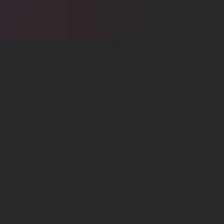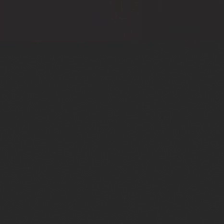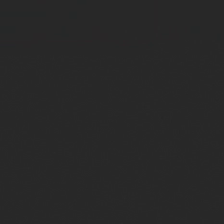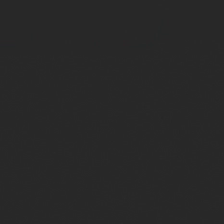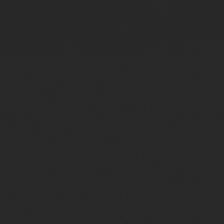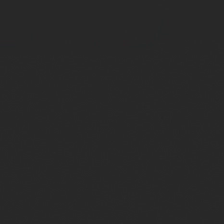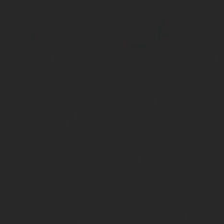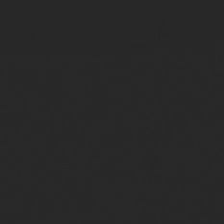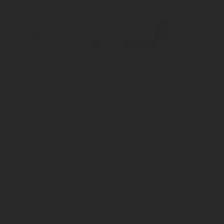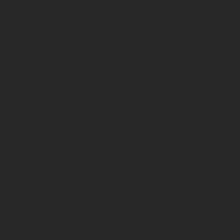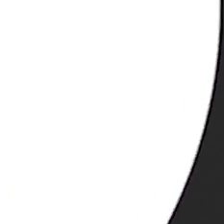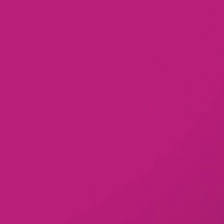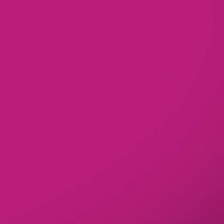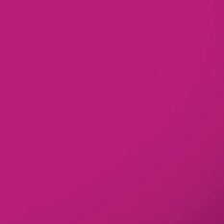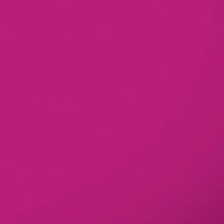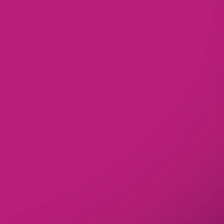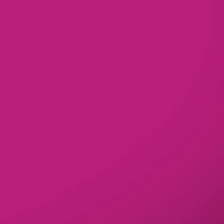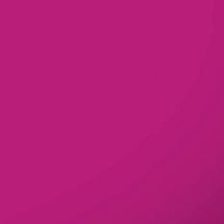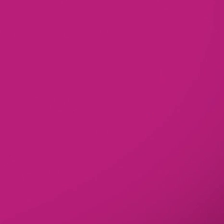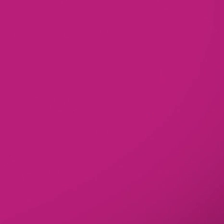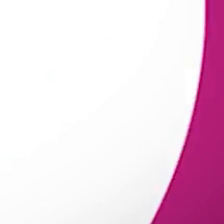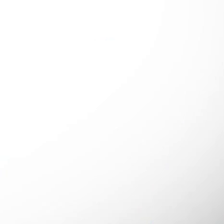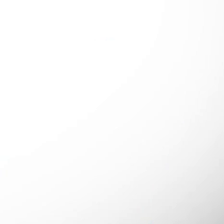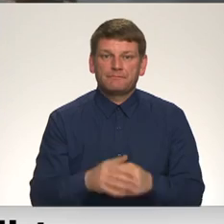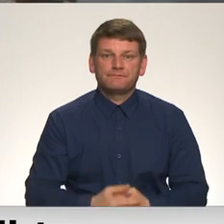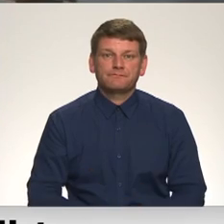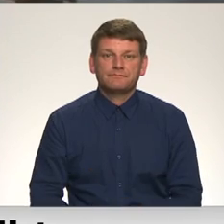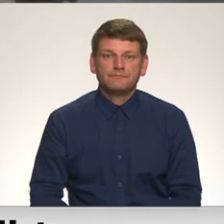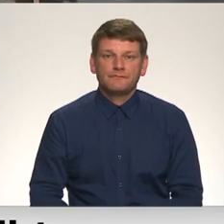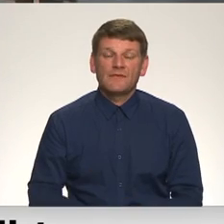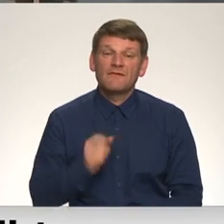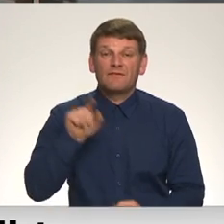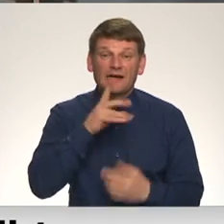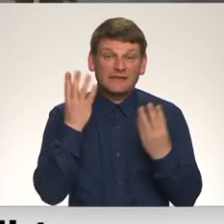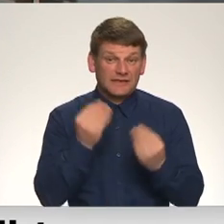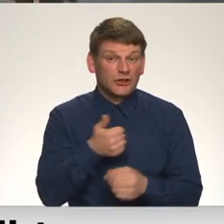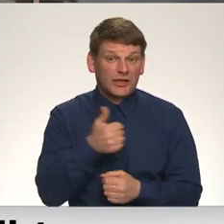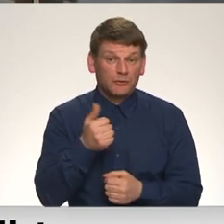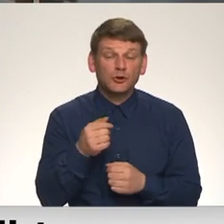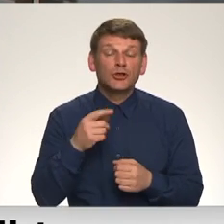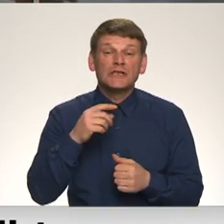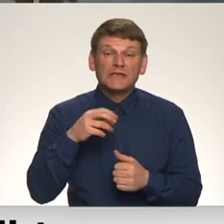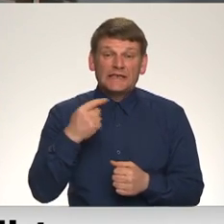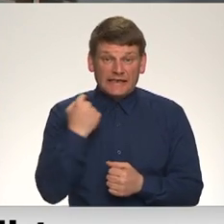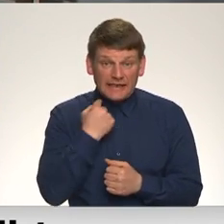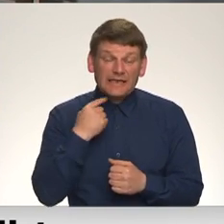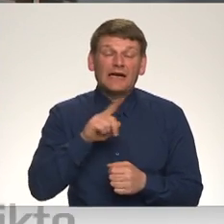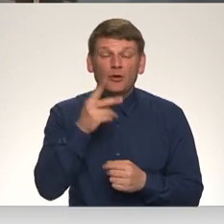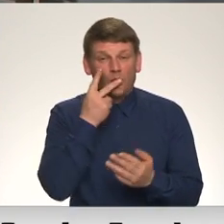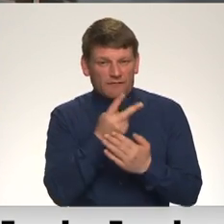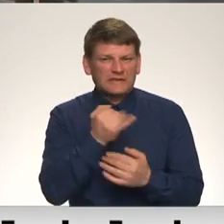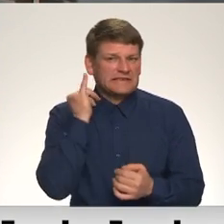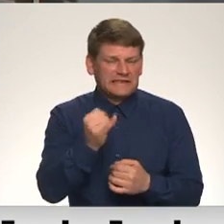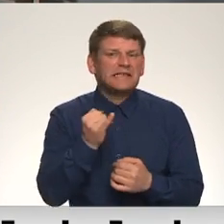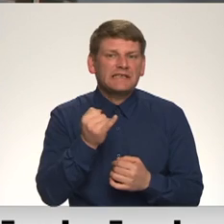Re, visi ēters ir te! Bet vairākas dienas īpaši Galvaspilsētā tiek novērota slikta